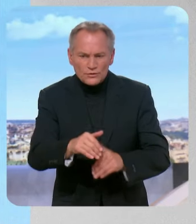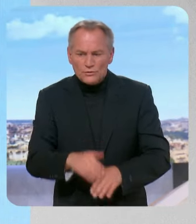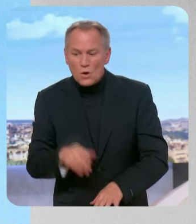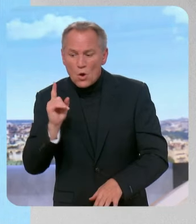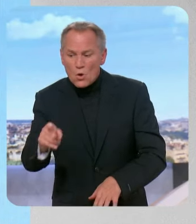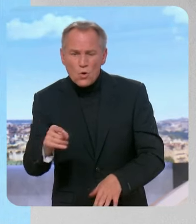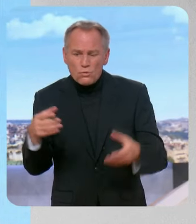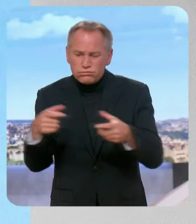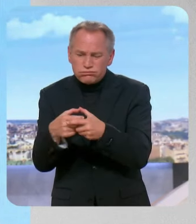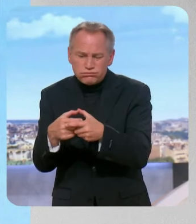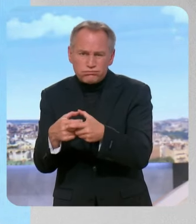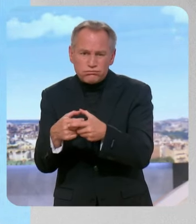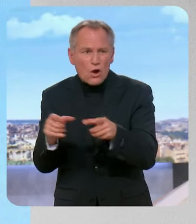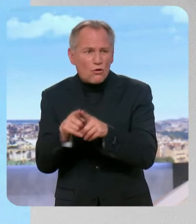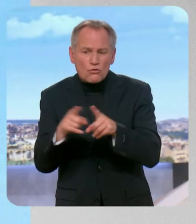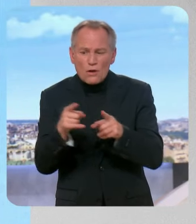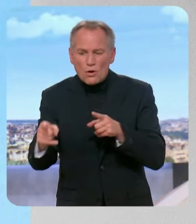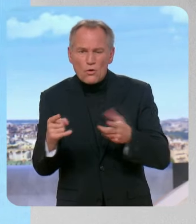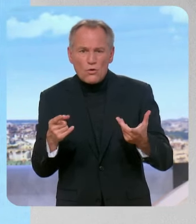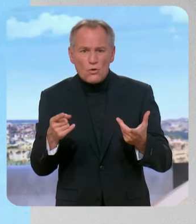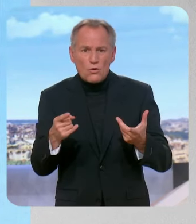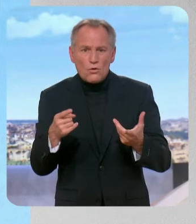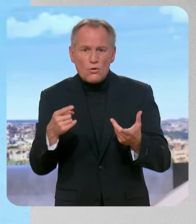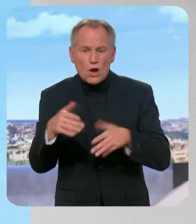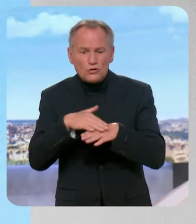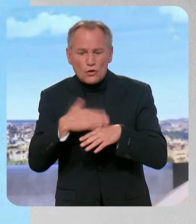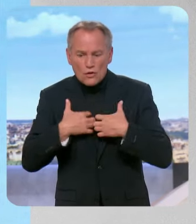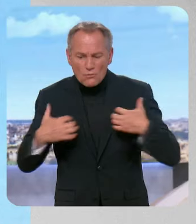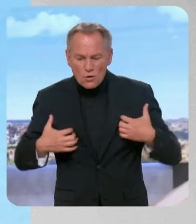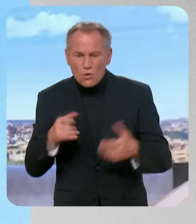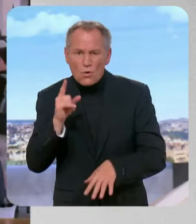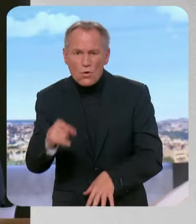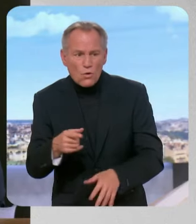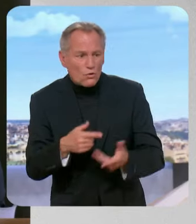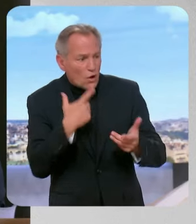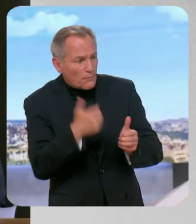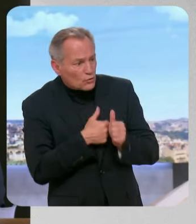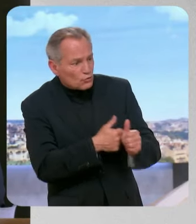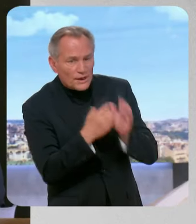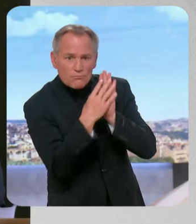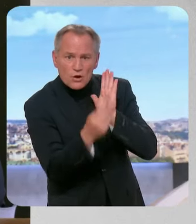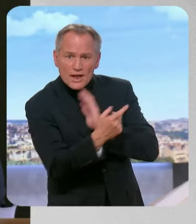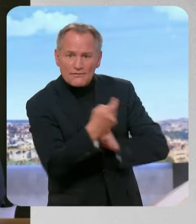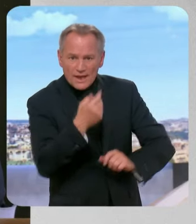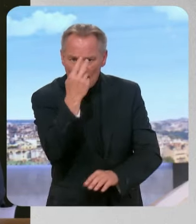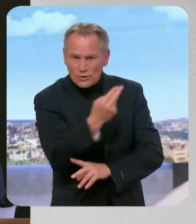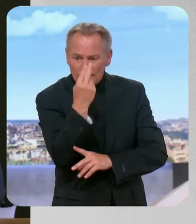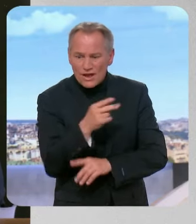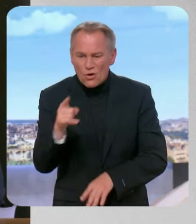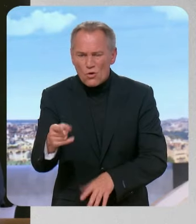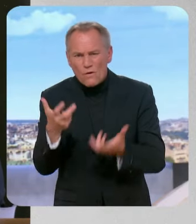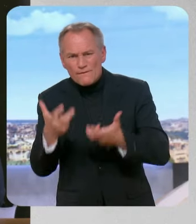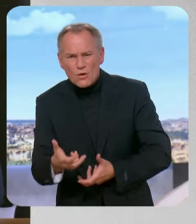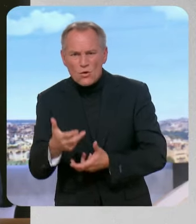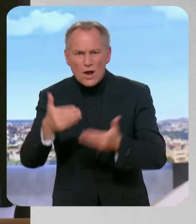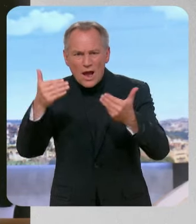américains. Sciences Po a voulu ressembler au campus américain, elle en a pris les pires travers, qui veut empêcher des jeunes de passer leurs examens, et ça, ça